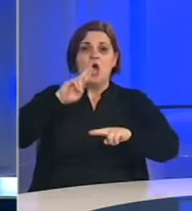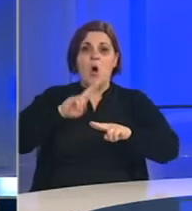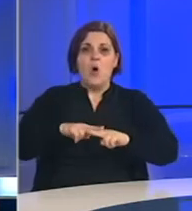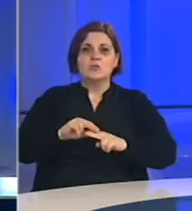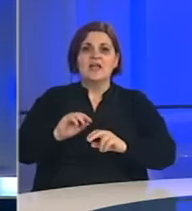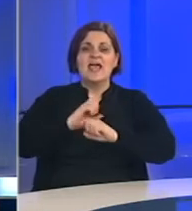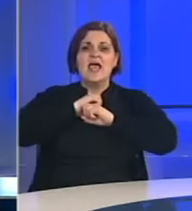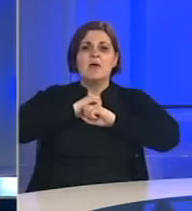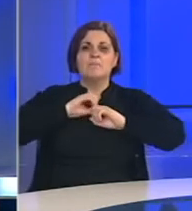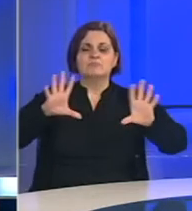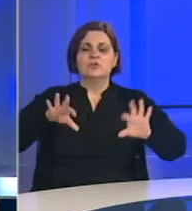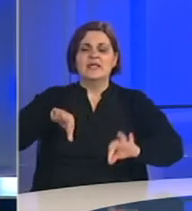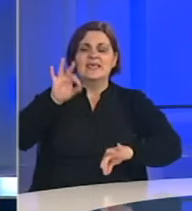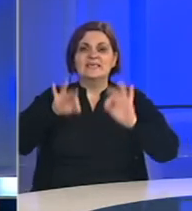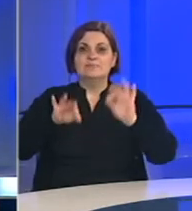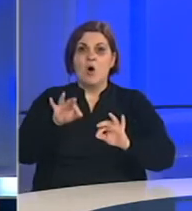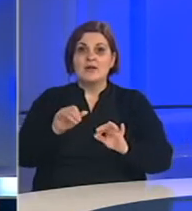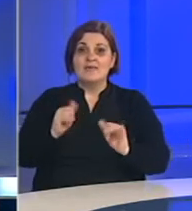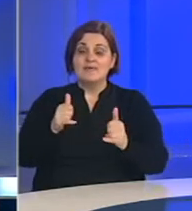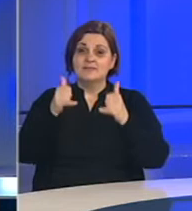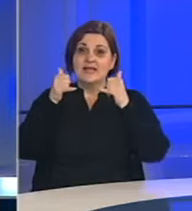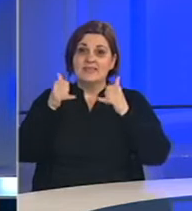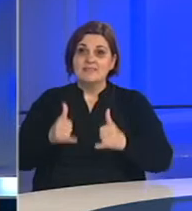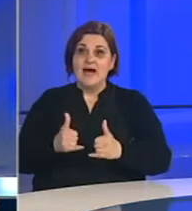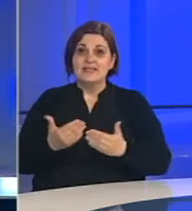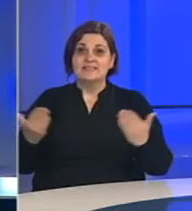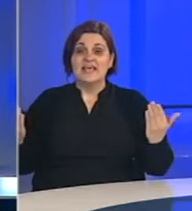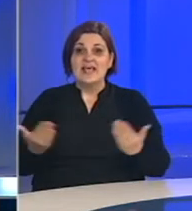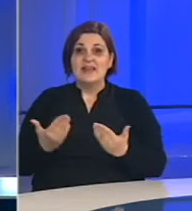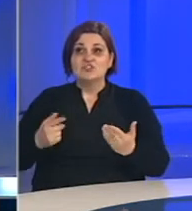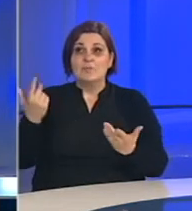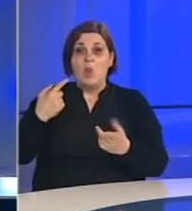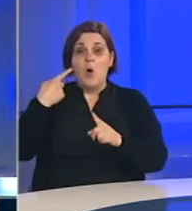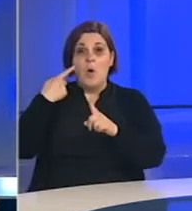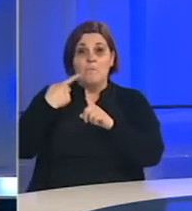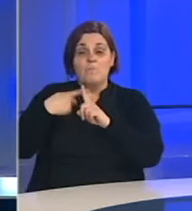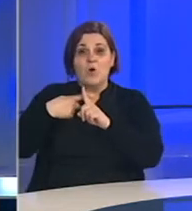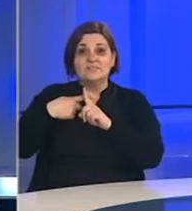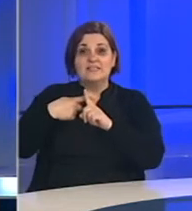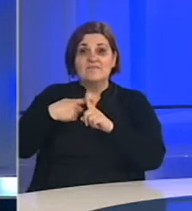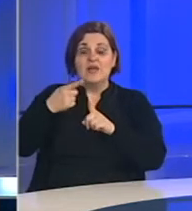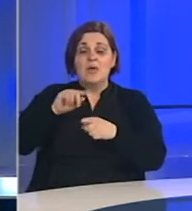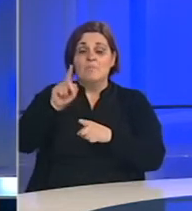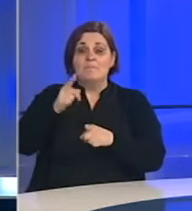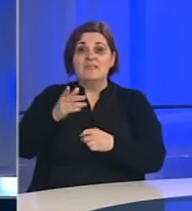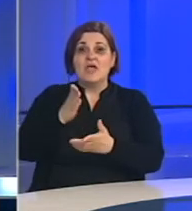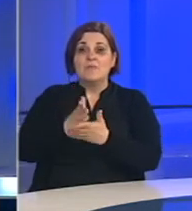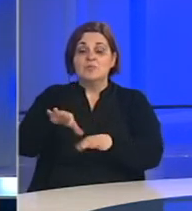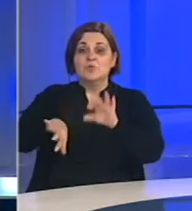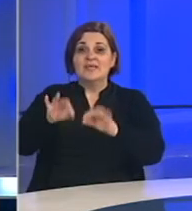raspisivanju lokalnih izbora. Jeste li danas nešto veći optimista glede njihovog održavanja i kako zapravo